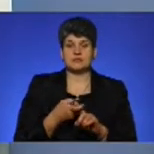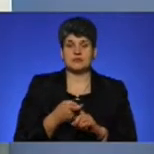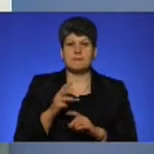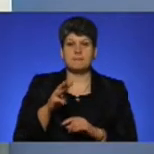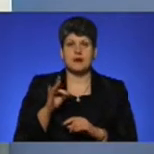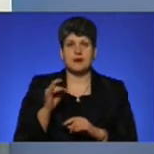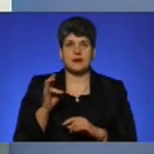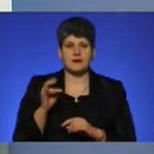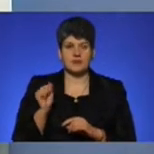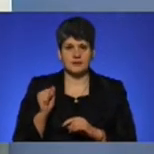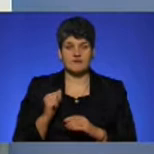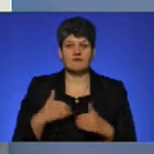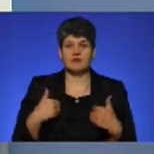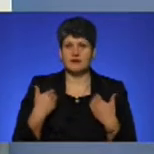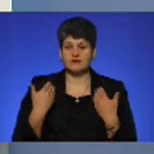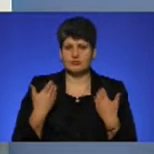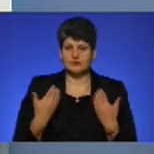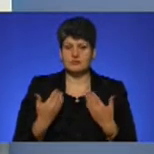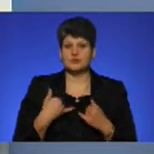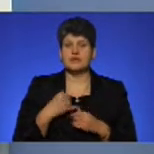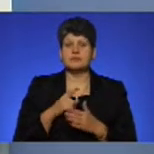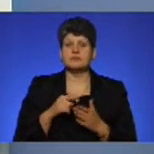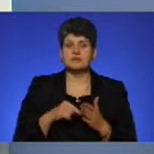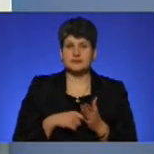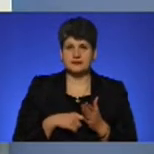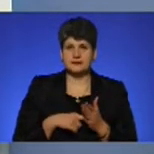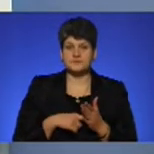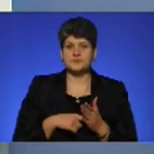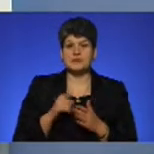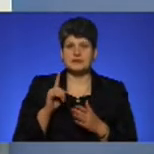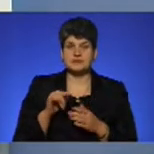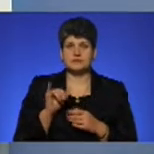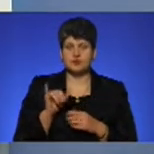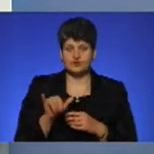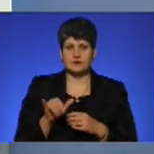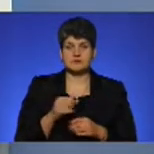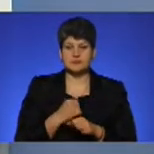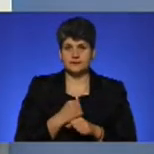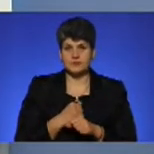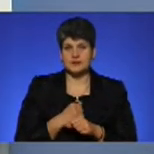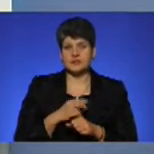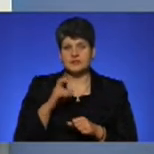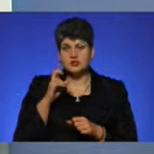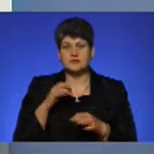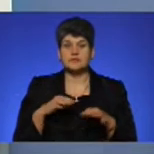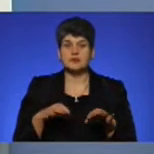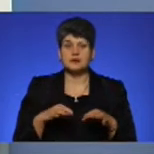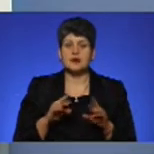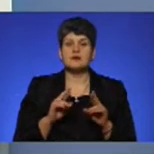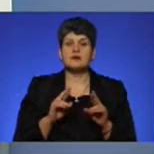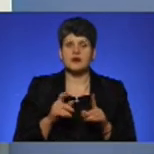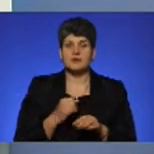гості студії, вітає вас. І одразу в нас запитання. Ми знаємо, що у вас функціонує, власне, комунальний транспорт, як він